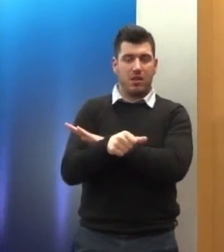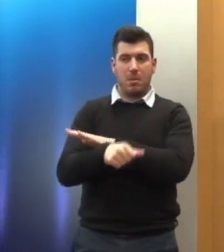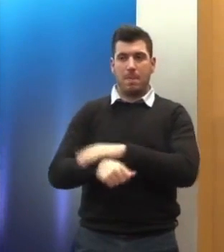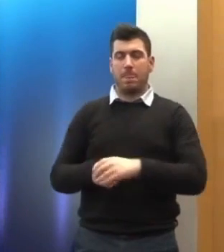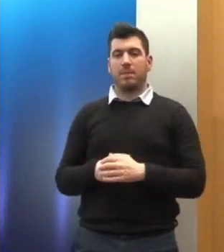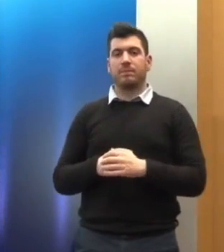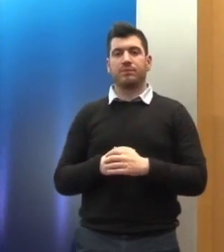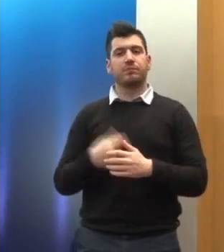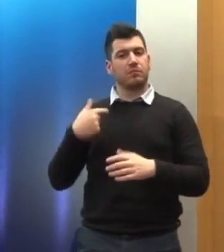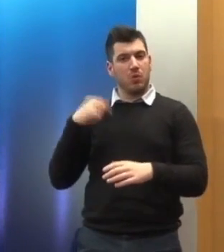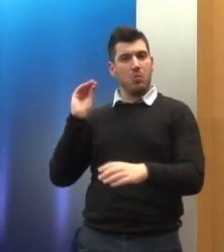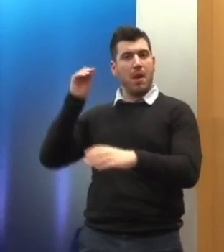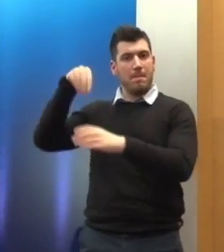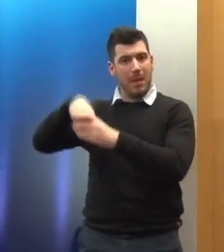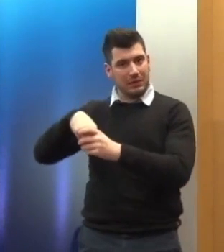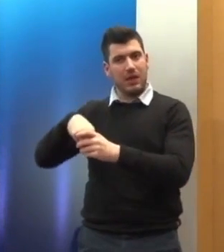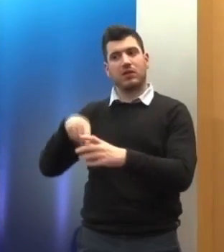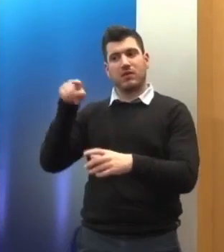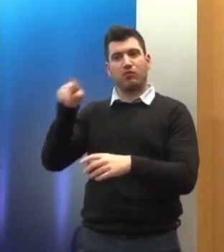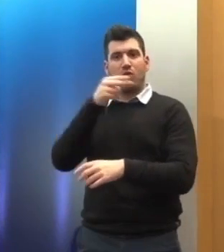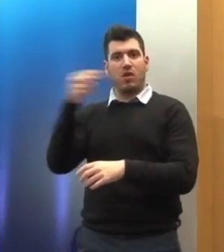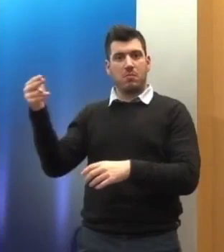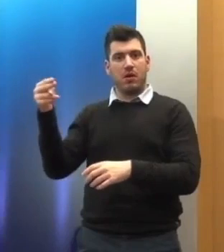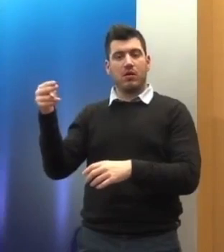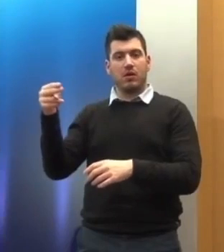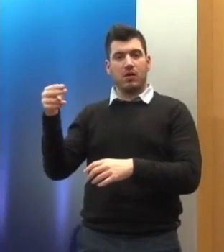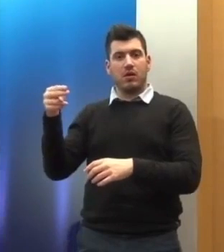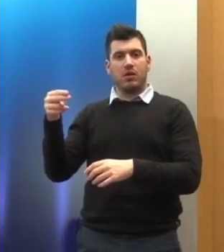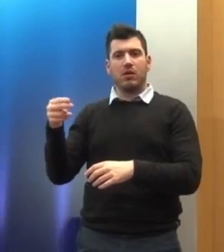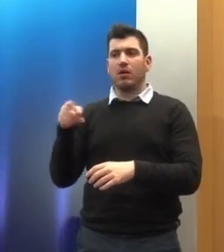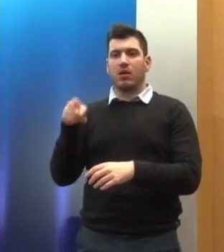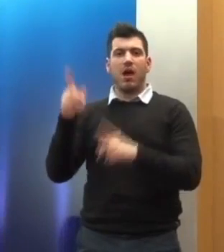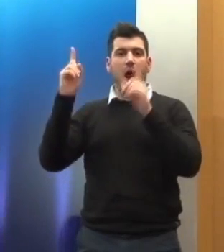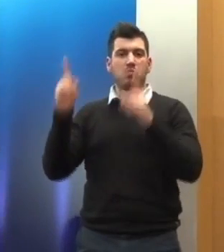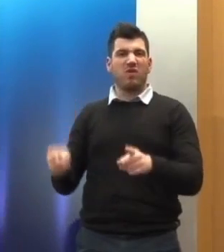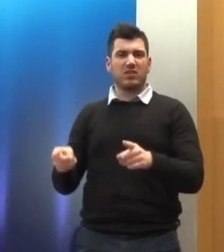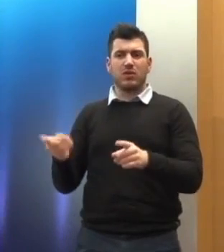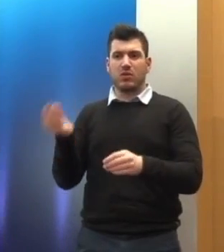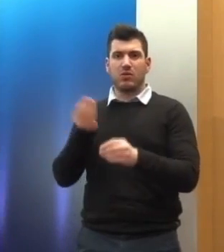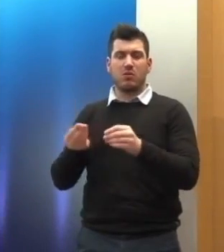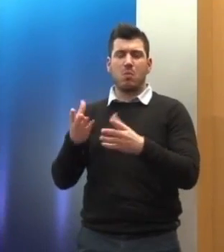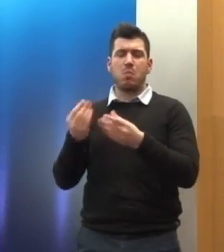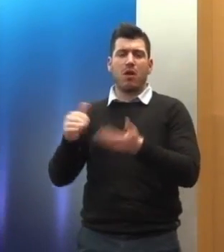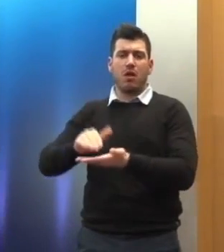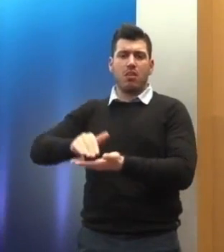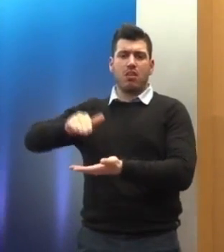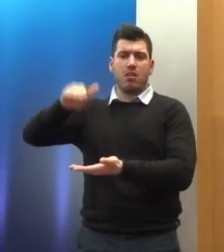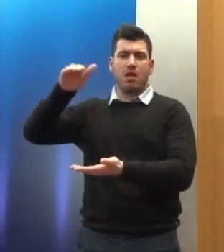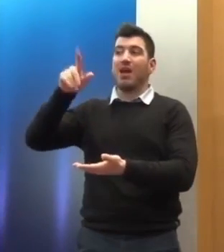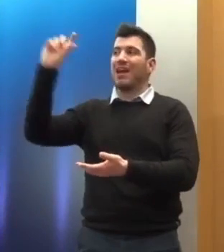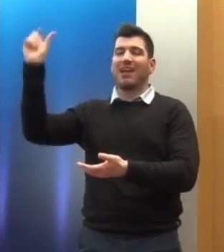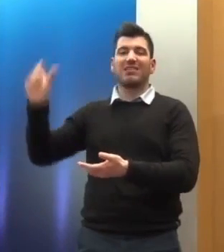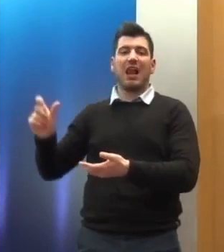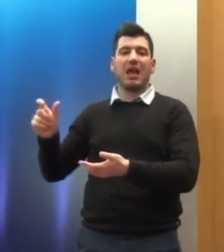Μετήχα και εγώ στη σύνθεση της υποθέσσεως αυτής. Είναι πάνω από 100 σελίδες η απόφαση του Δικαστηρίου. Το Τμήμα είχε καταδικάσει την Ιταλία